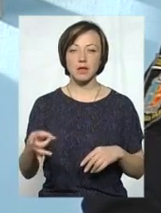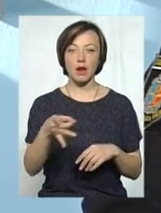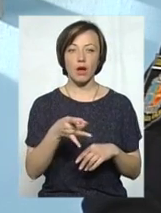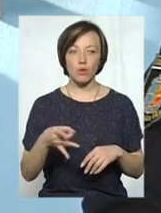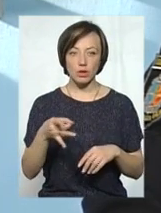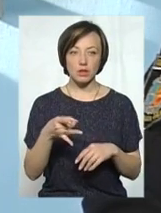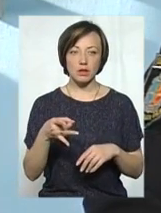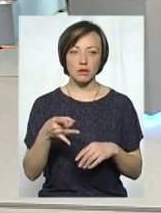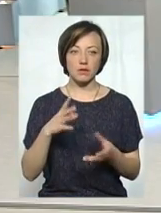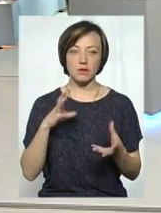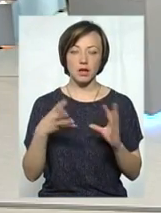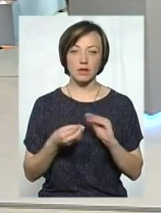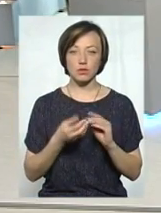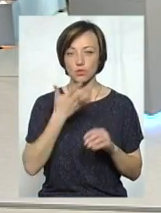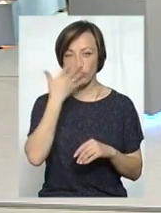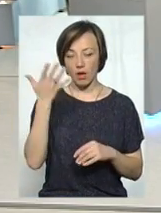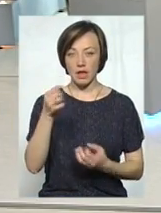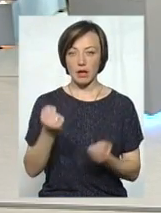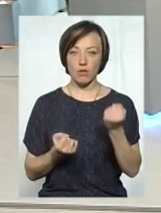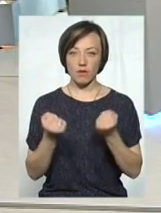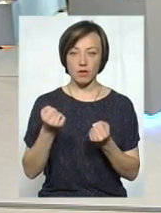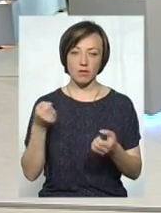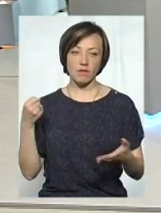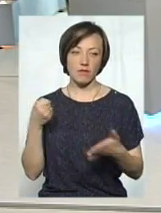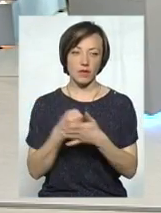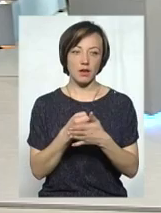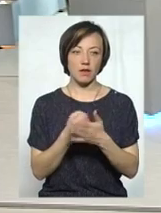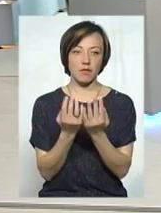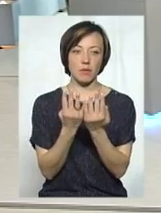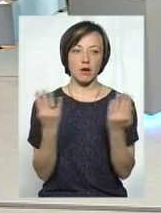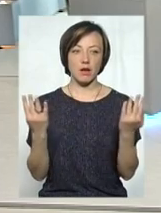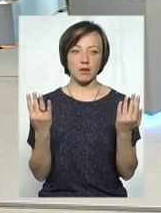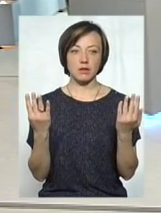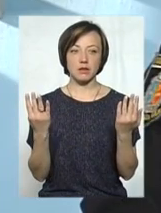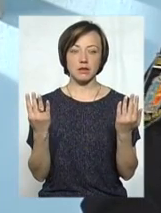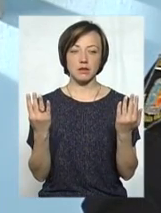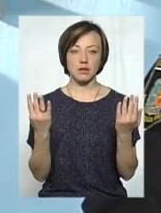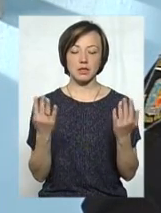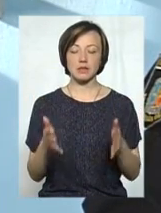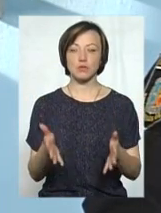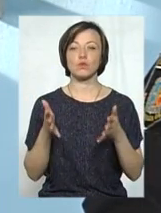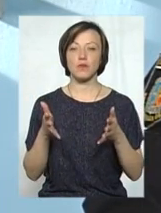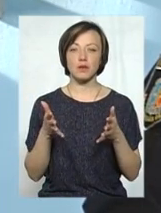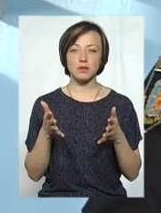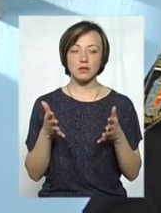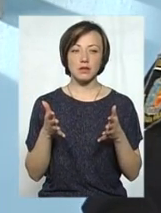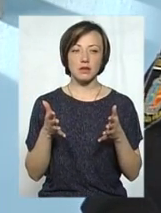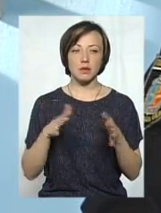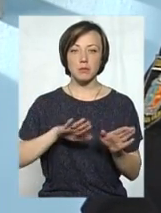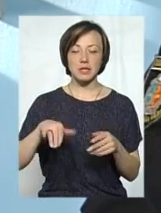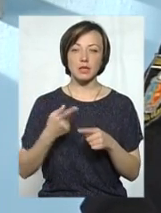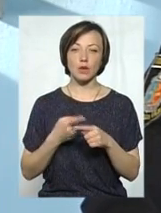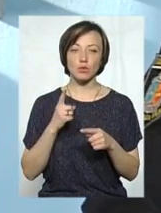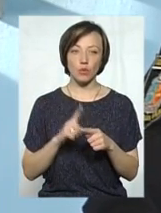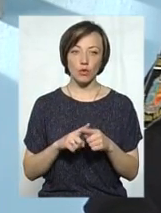внаслідок зухвалого керування водієм він в'їхав в паркан, як з'ясувалося після